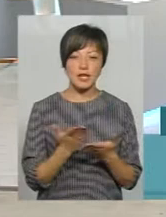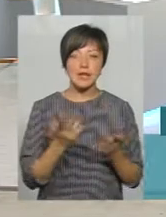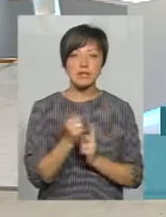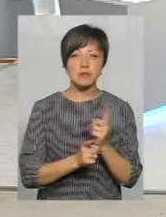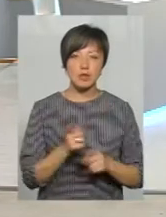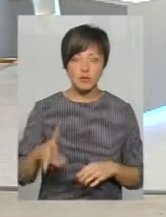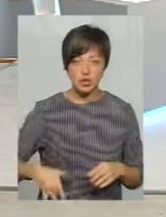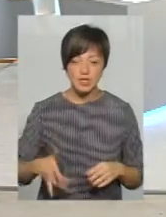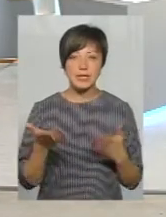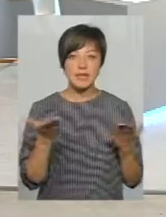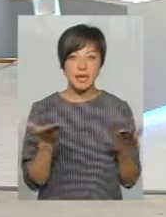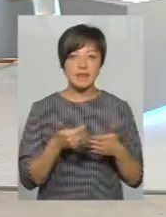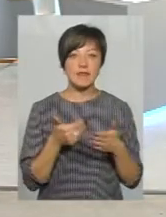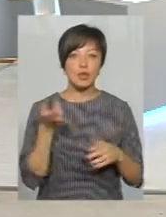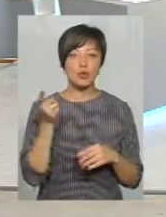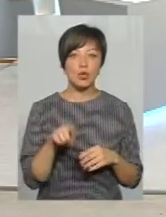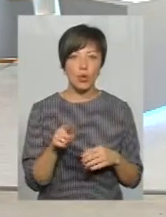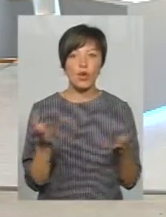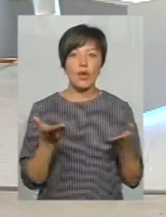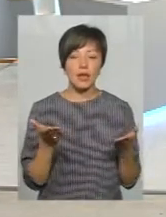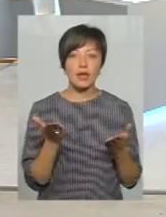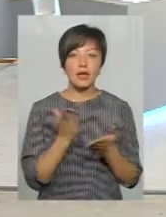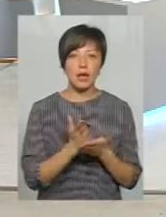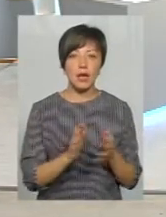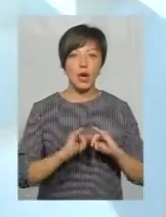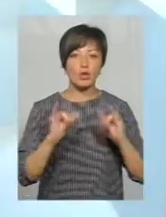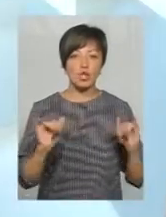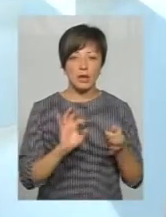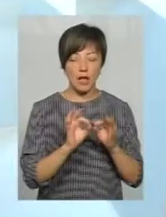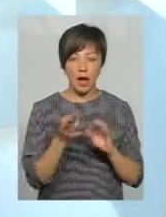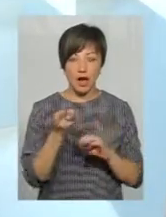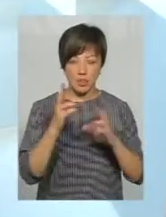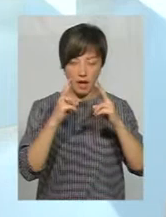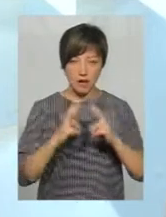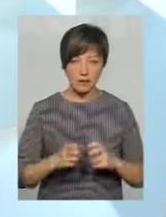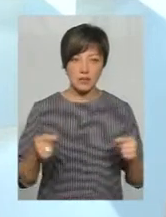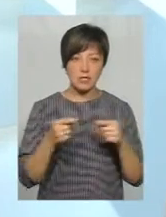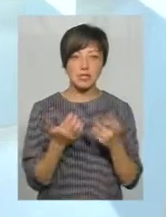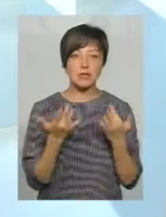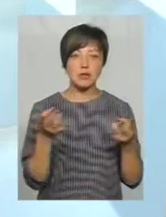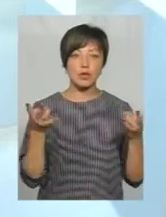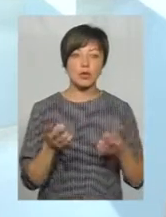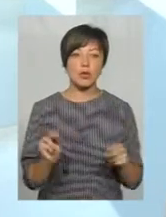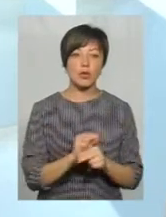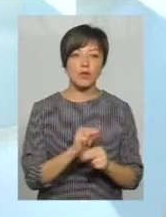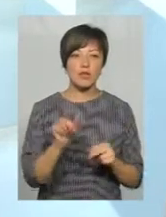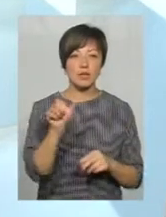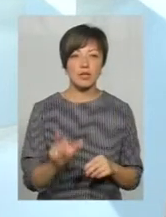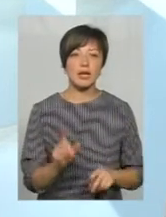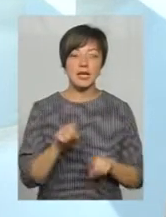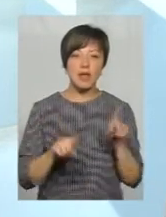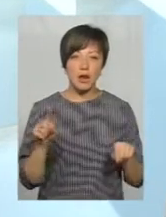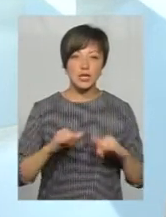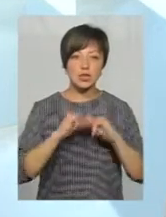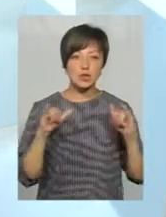печінці, і від того, які є розширені аналізи, і виразначаємо, скільки потрібно лікуватися людині. Деколи ми